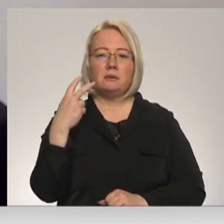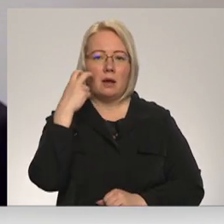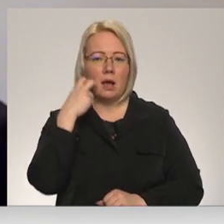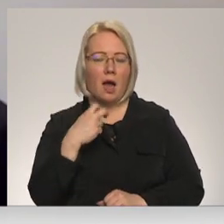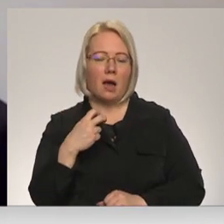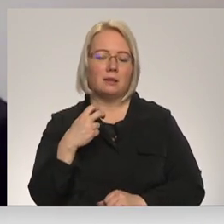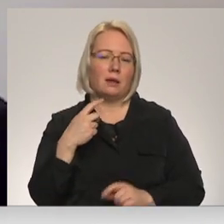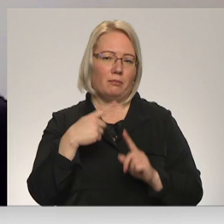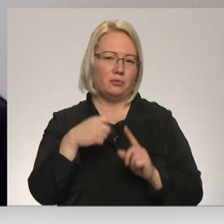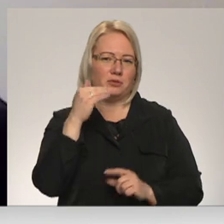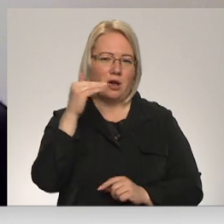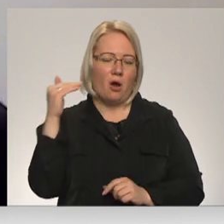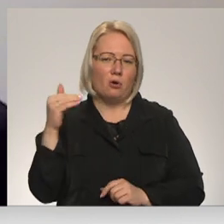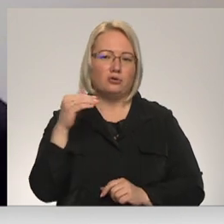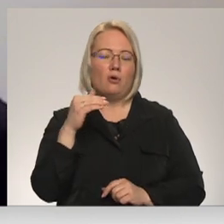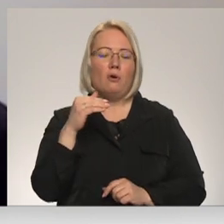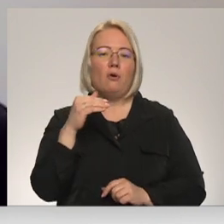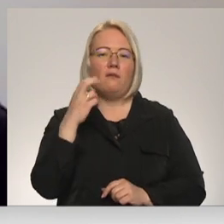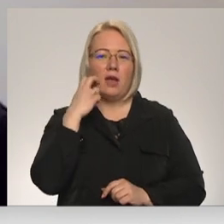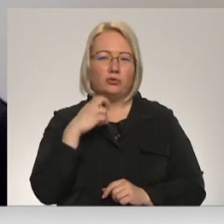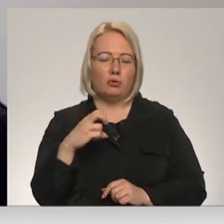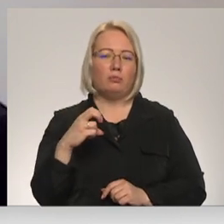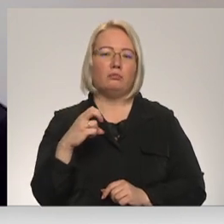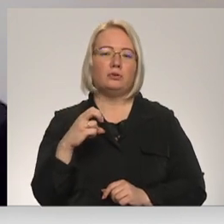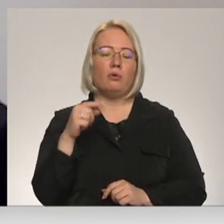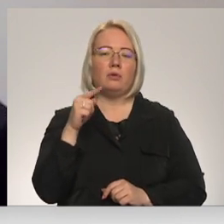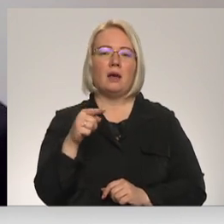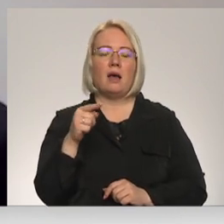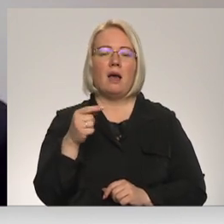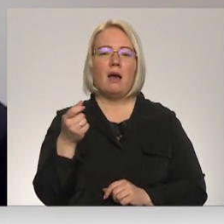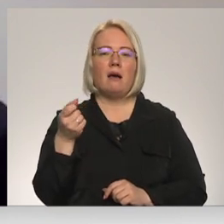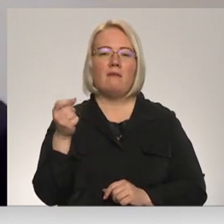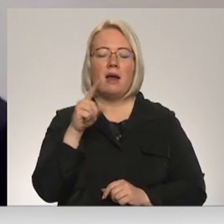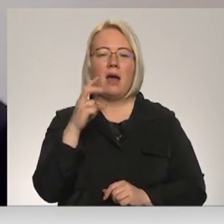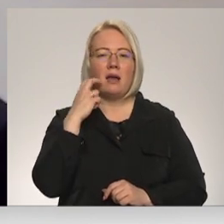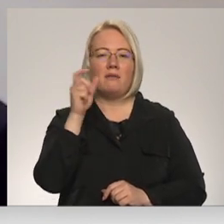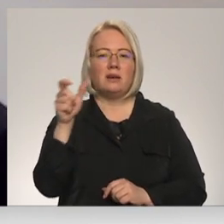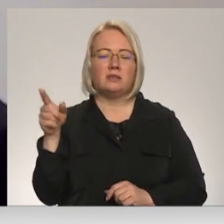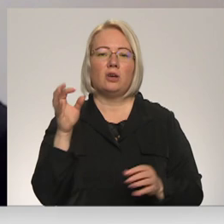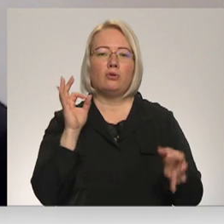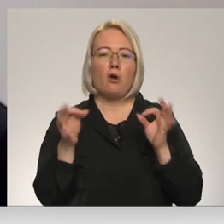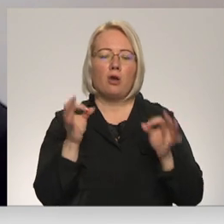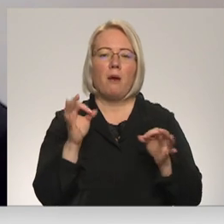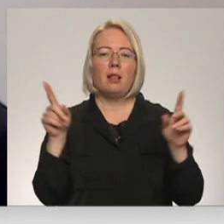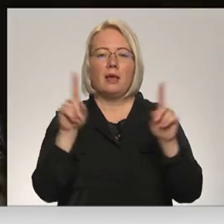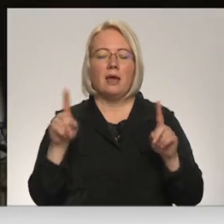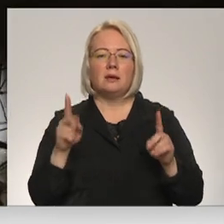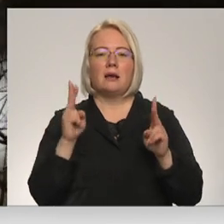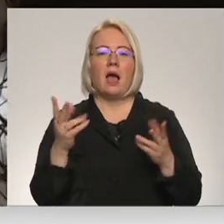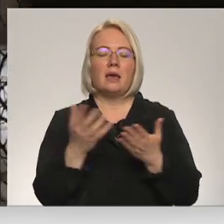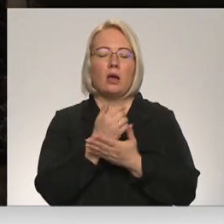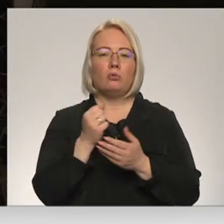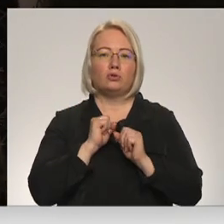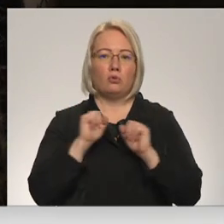tīņi jau reizēm sāk nākt un vairāk apkamties ar vecākiem, kas ir normāls ar vecākiem, kā viņi iegūst savu drošību.